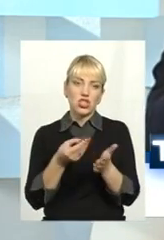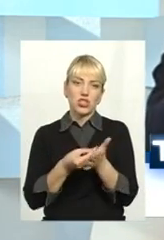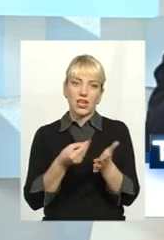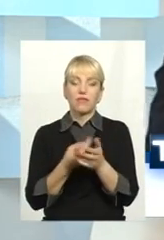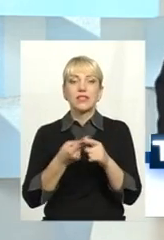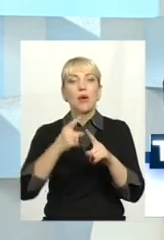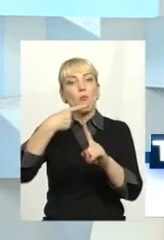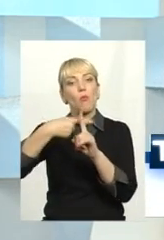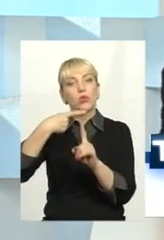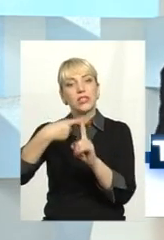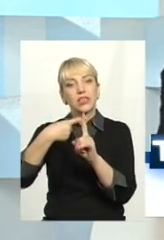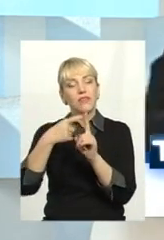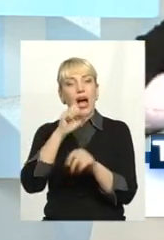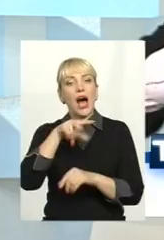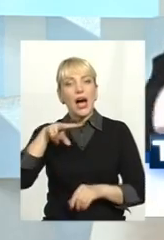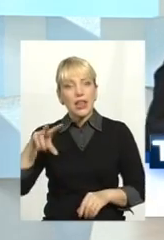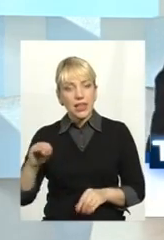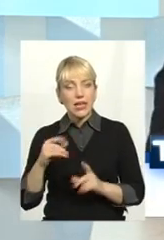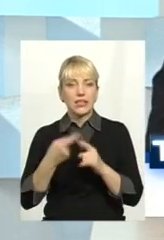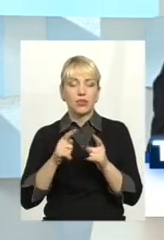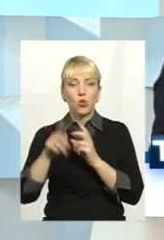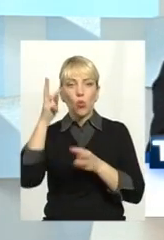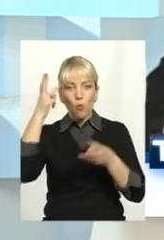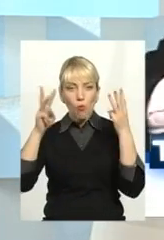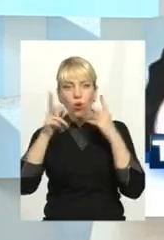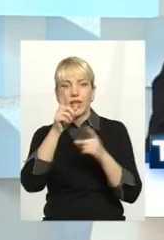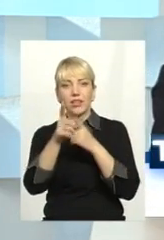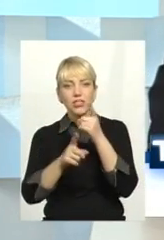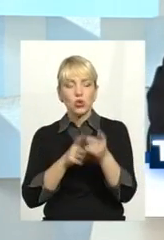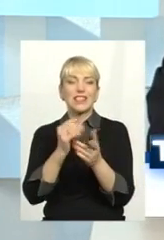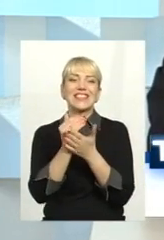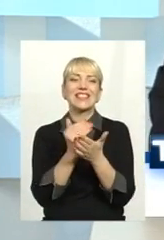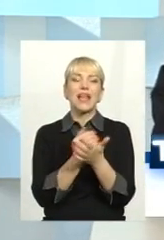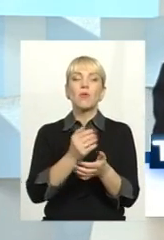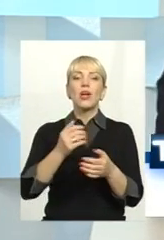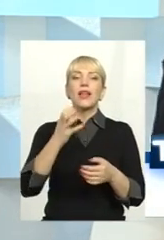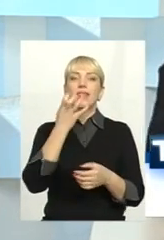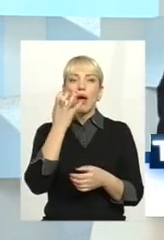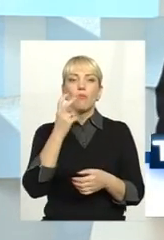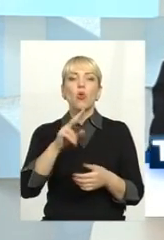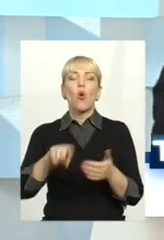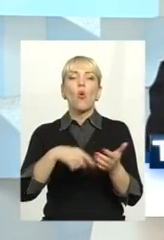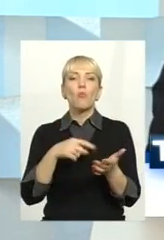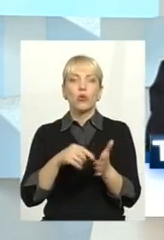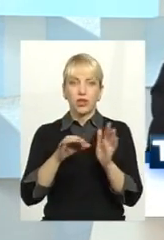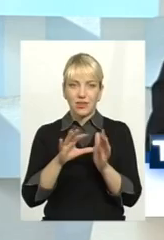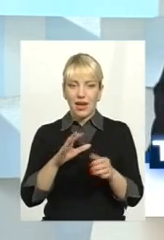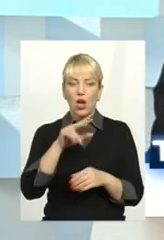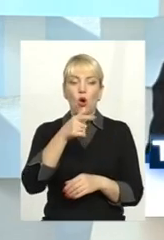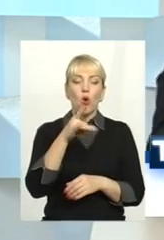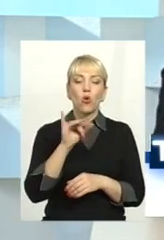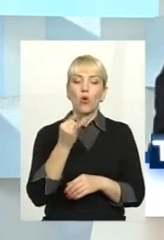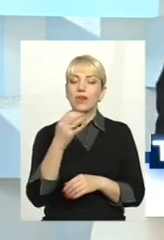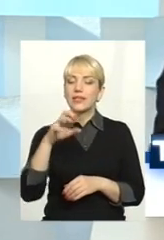позитивно. Але навіть коли на таку модернізовану більшменш систему теплокомуненерга пан Гройцман своїм особистим